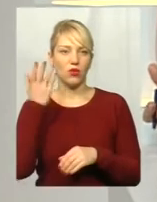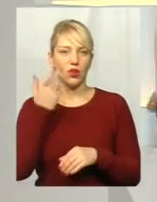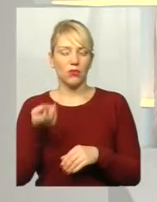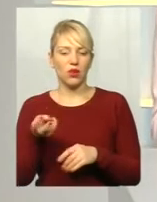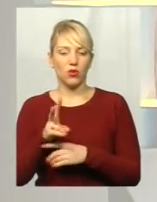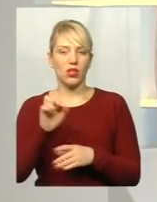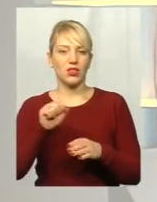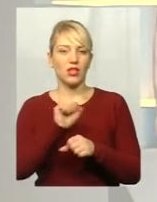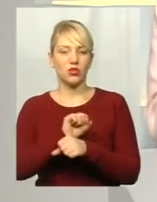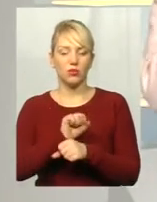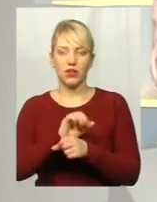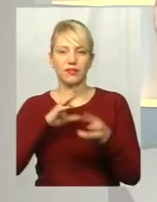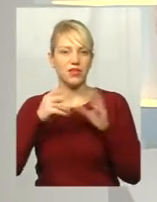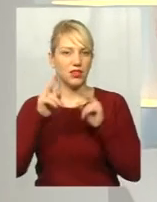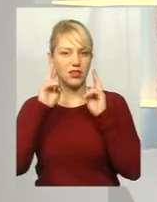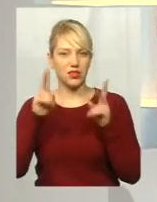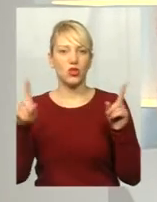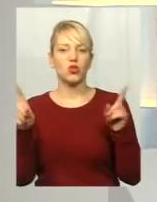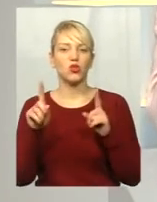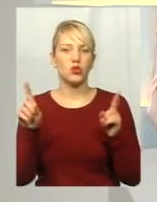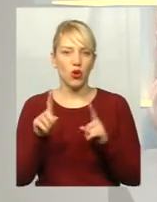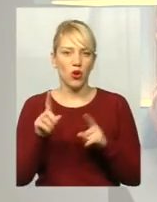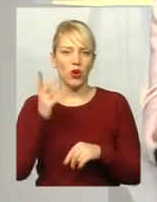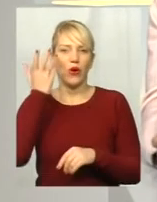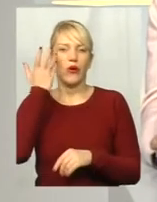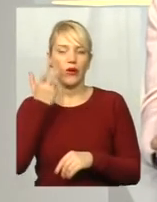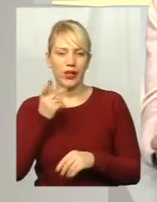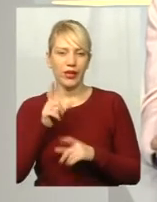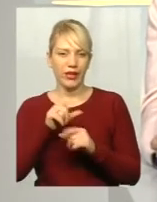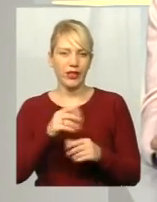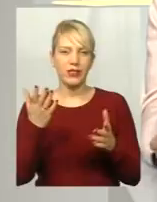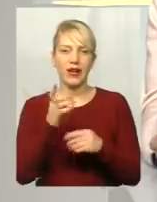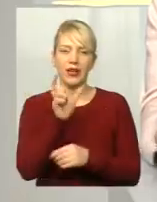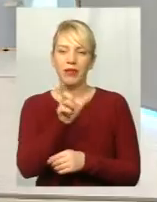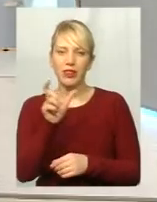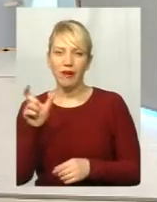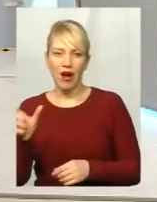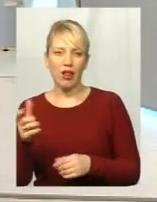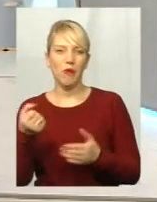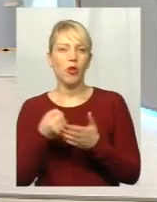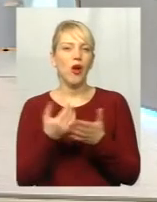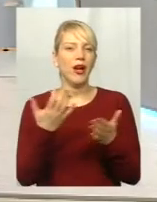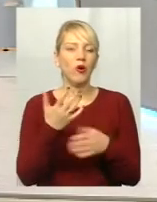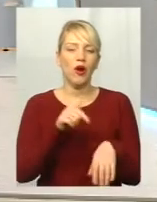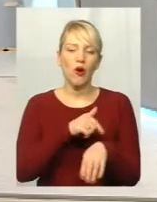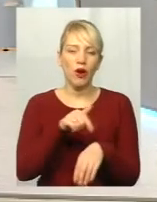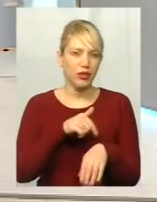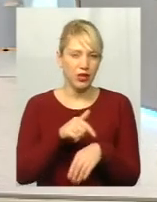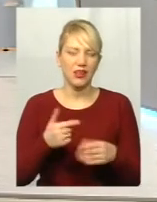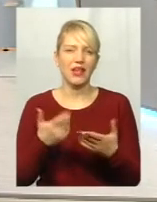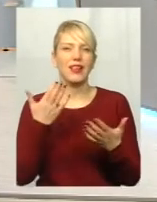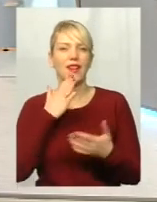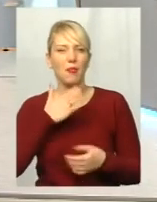знаєш, що, коли їде, з яким інтервалом, до якої години. Хоча, на мій погляд, я думаю, на думку